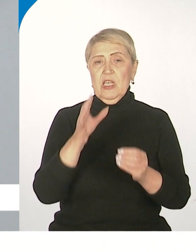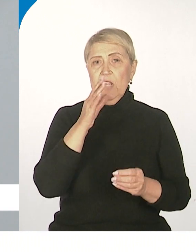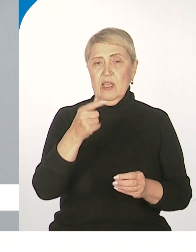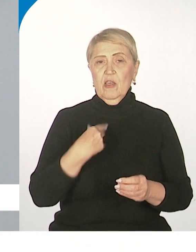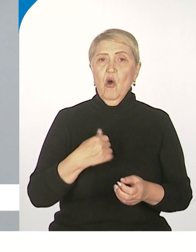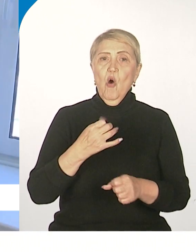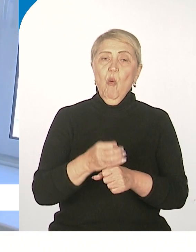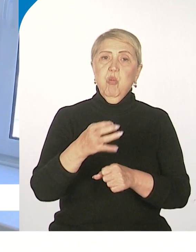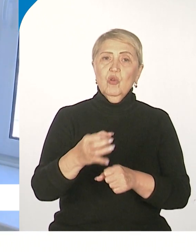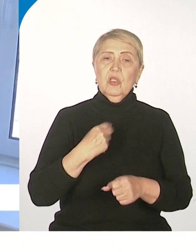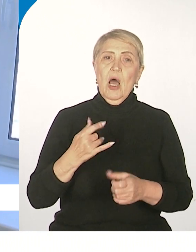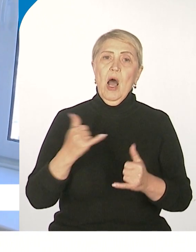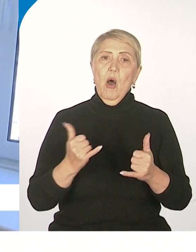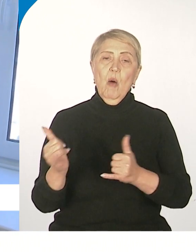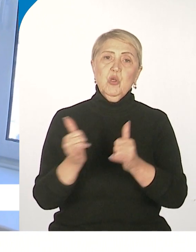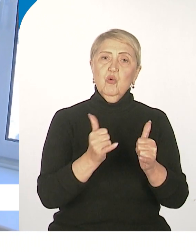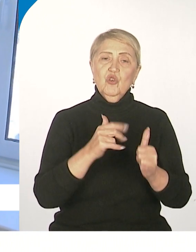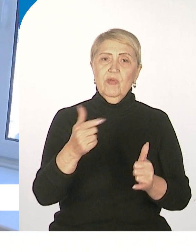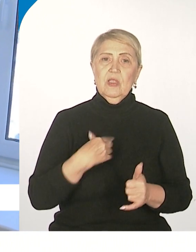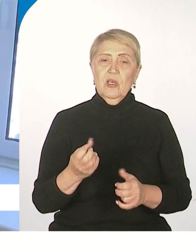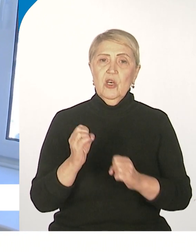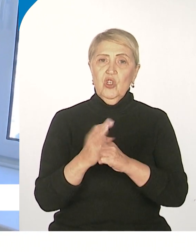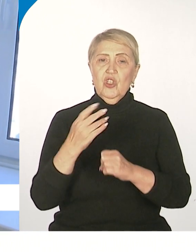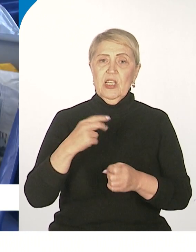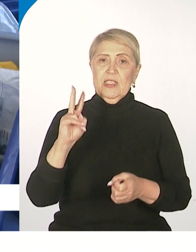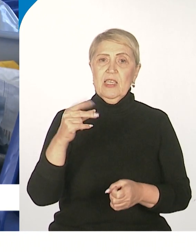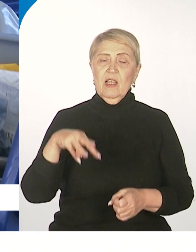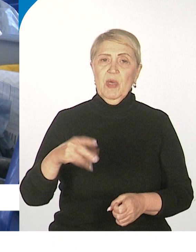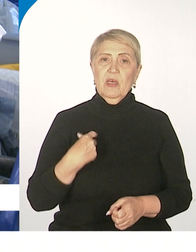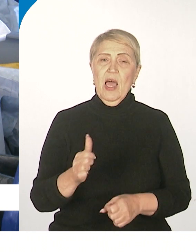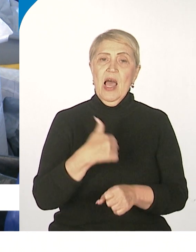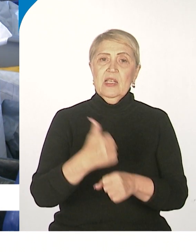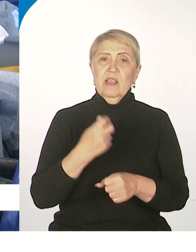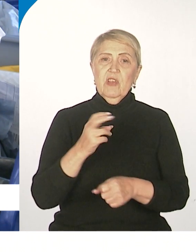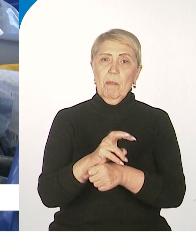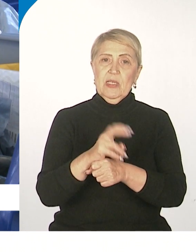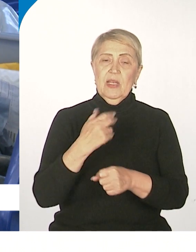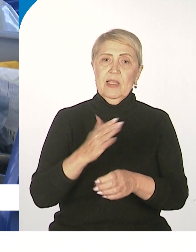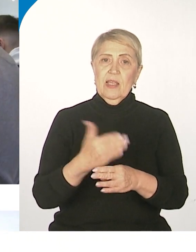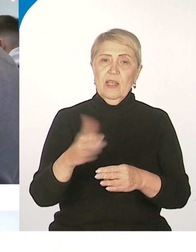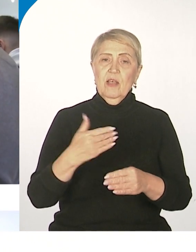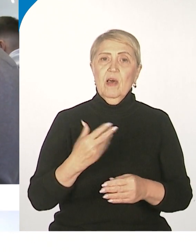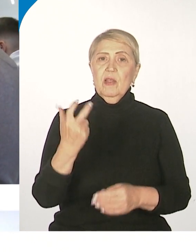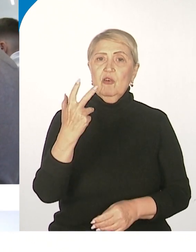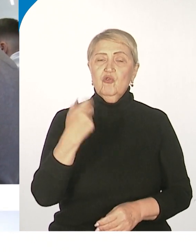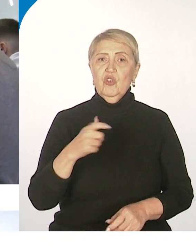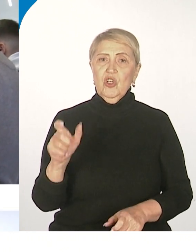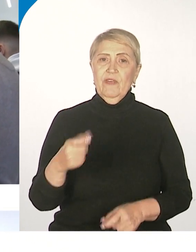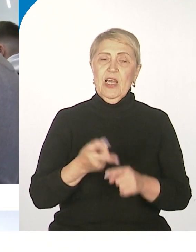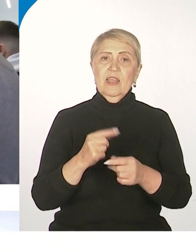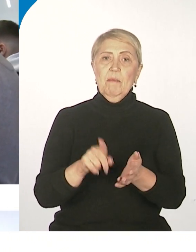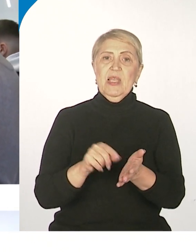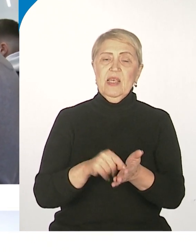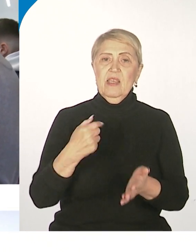тысяч человек из сёл Восточное, Чистополье и 14-й километр. Но основные посетители отделения – около 300 человек – это